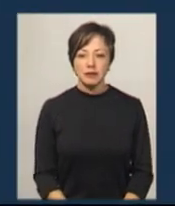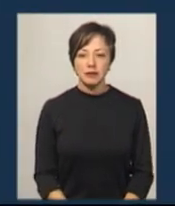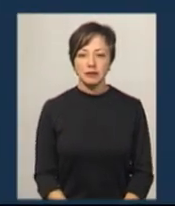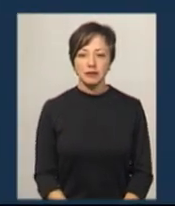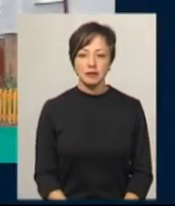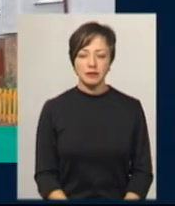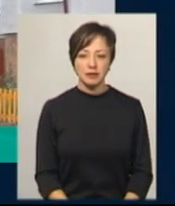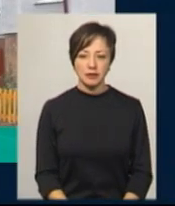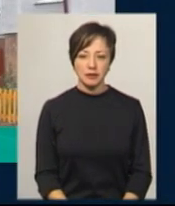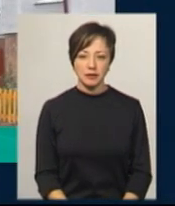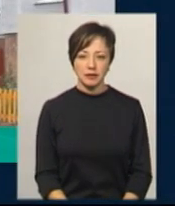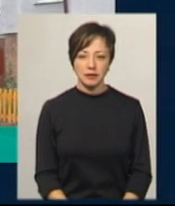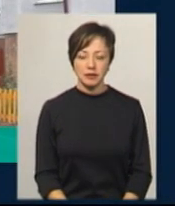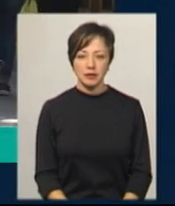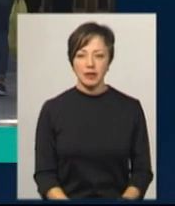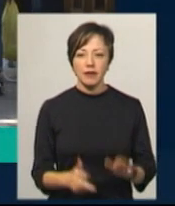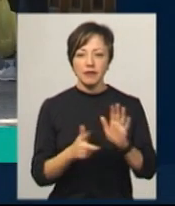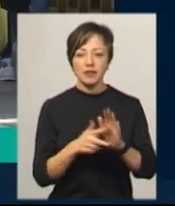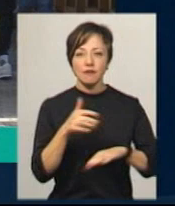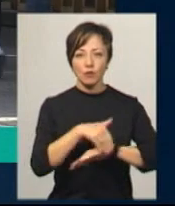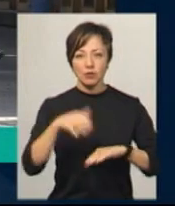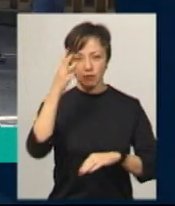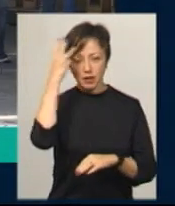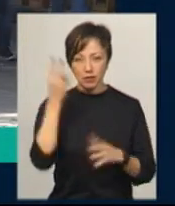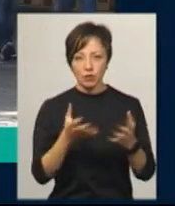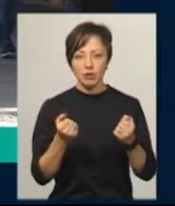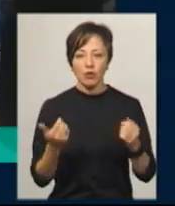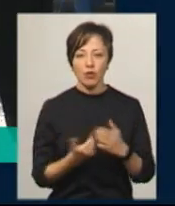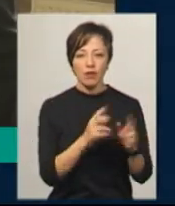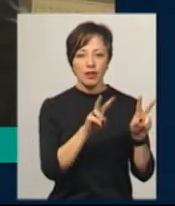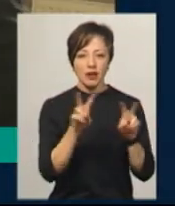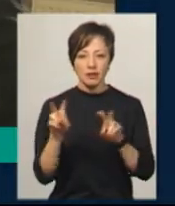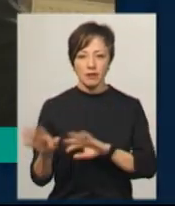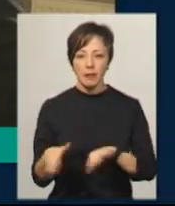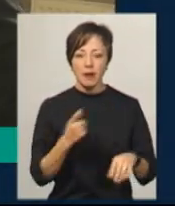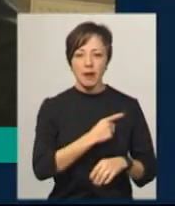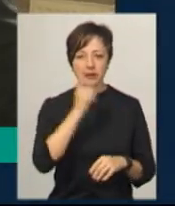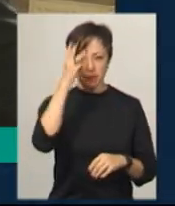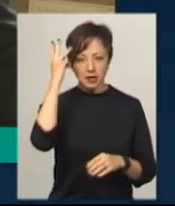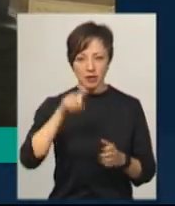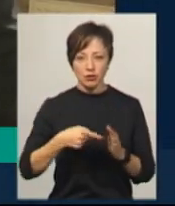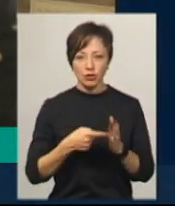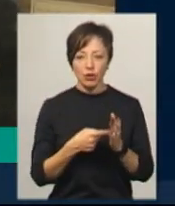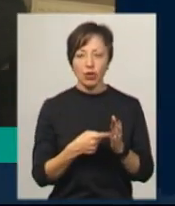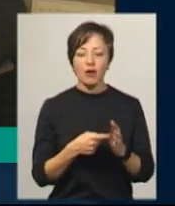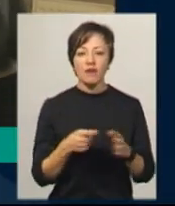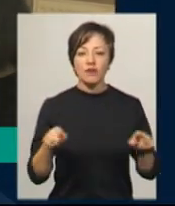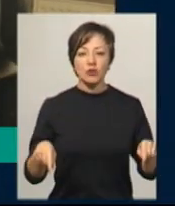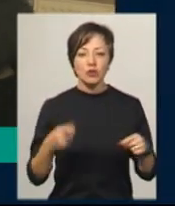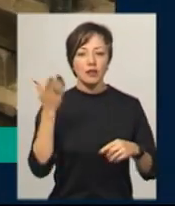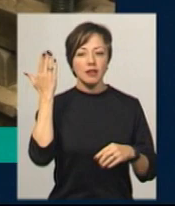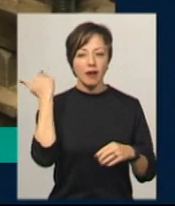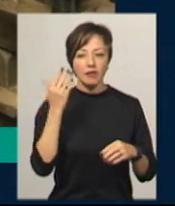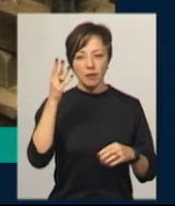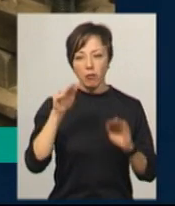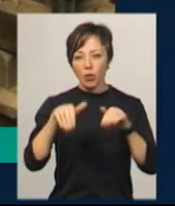Музика Вісім вулиць обласного центру отримали нові назви. Майстер з Хмельницького Володимир Журбіцький відроджує давні